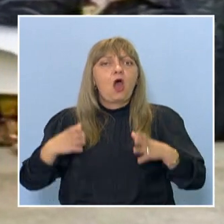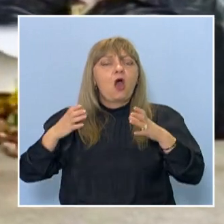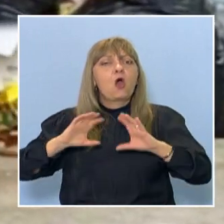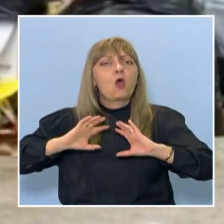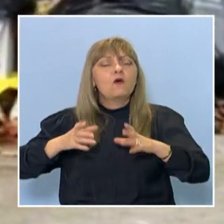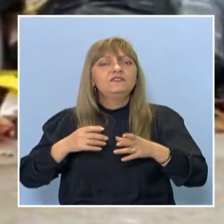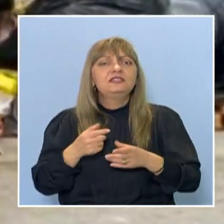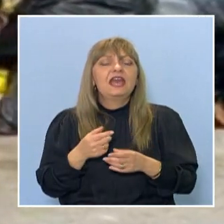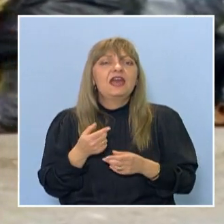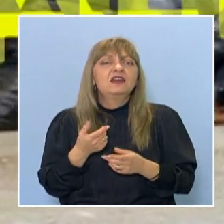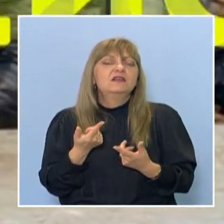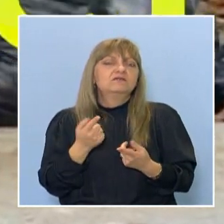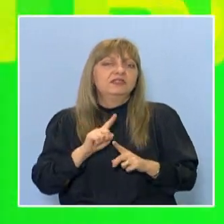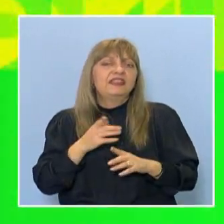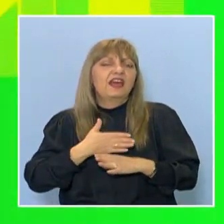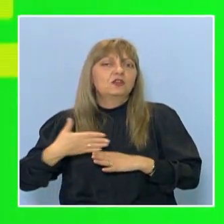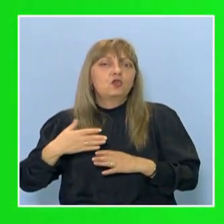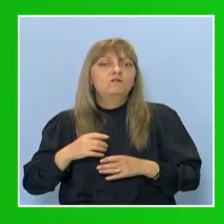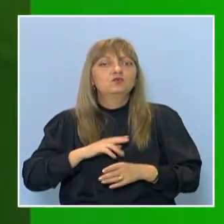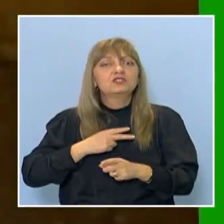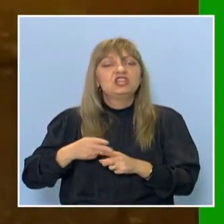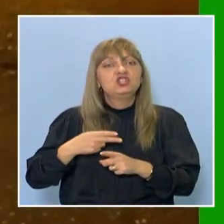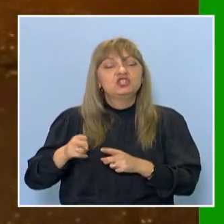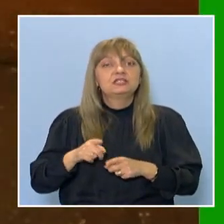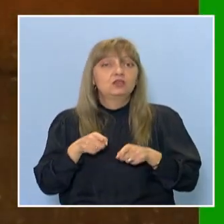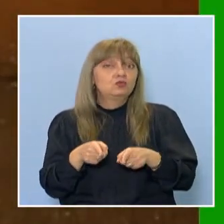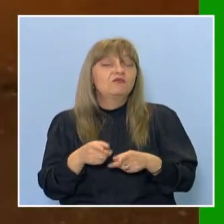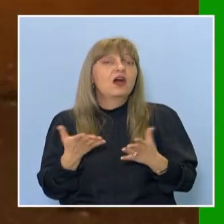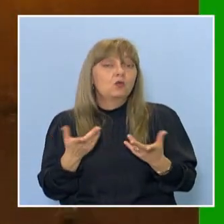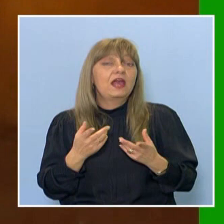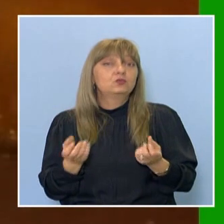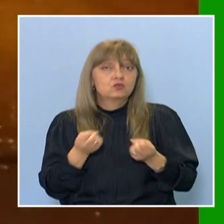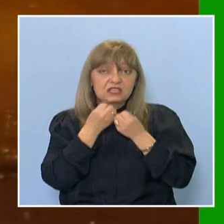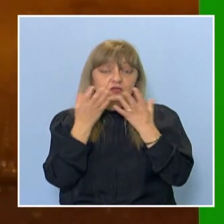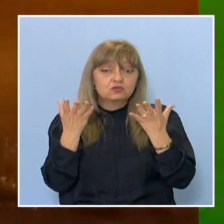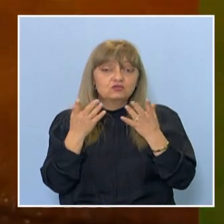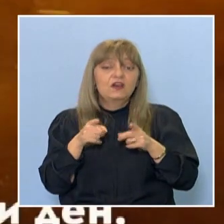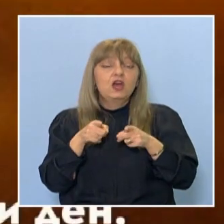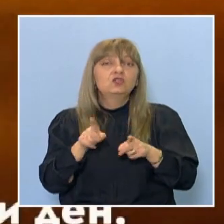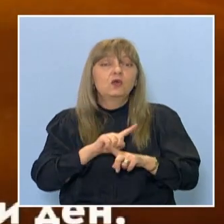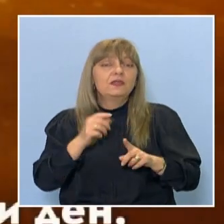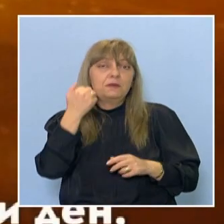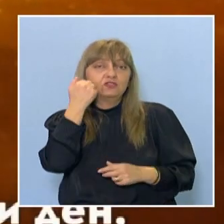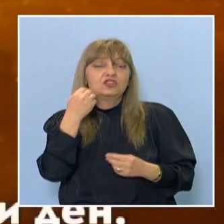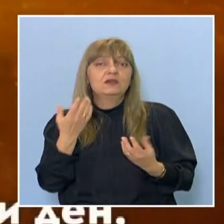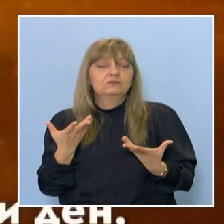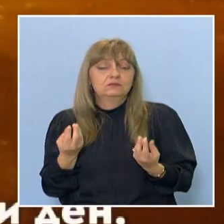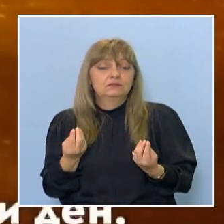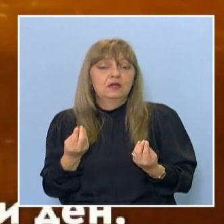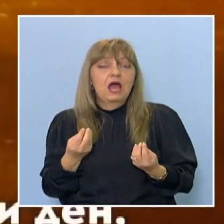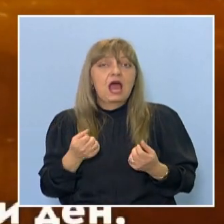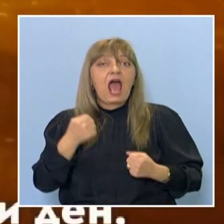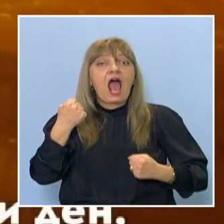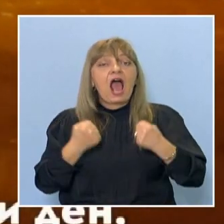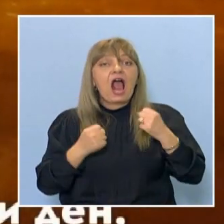разчистваха. И дори и когато това ставаше, то беше неефективно. Камюните за